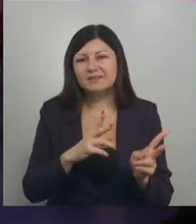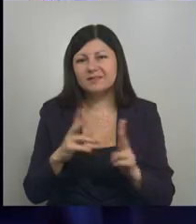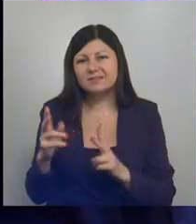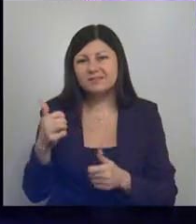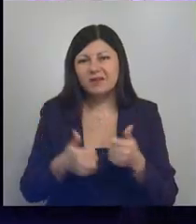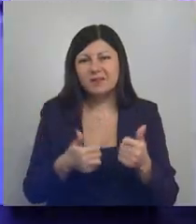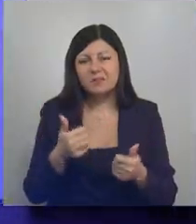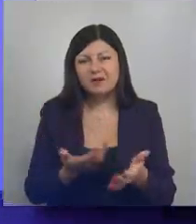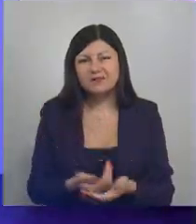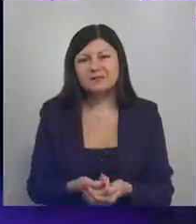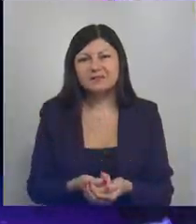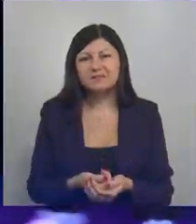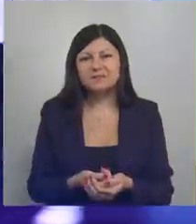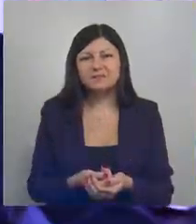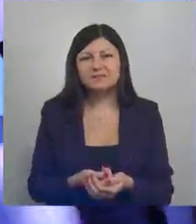батл.